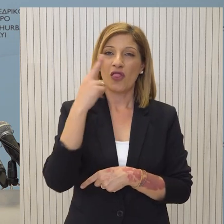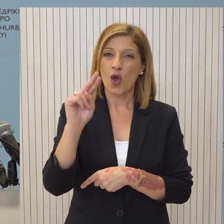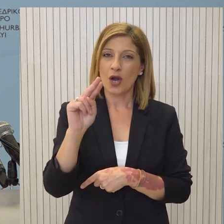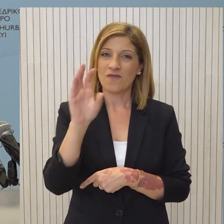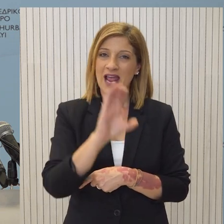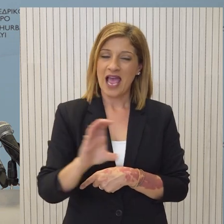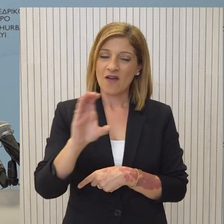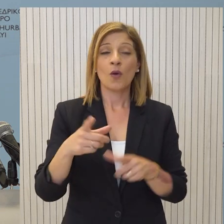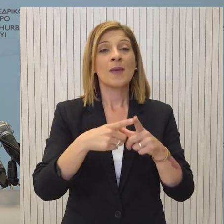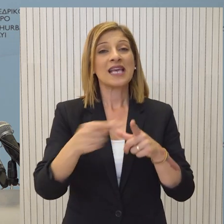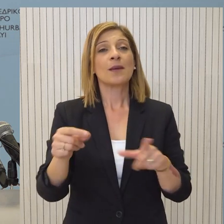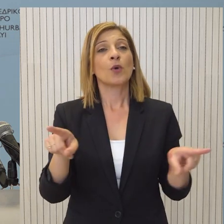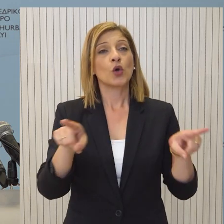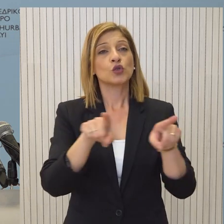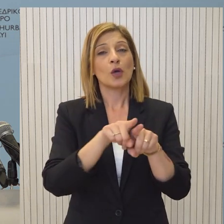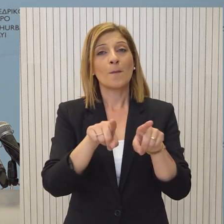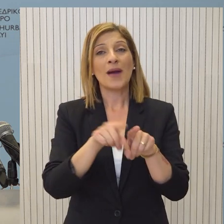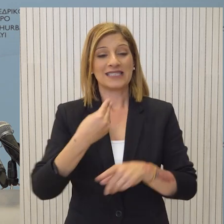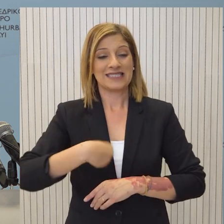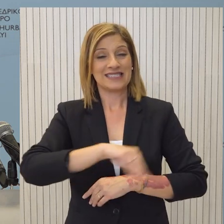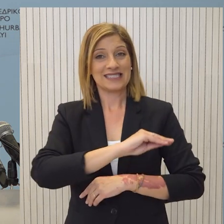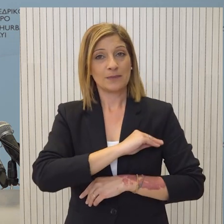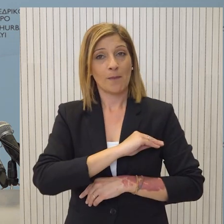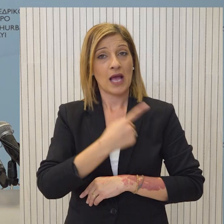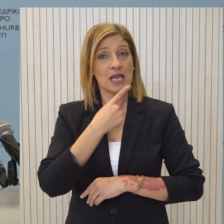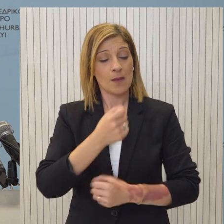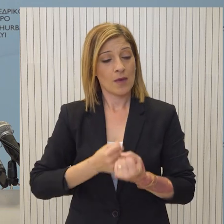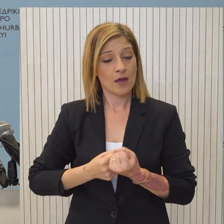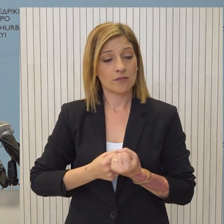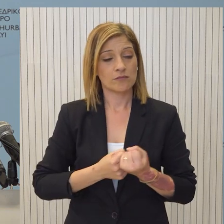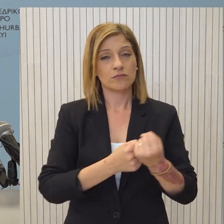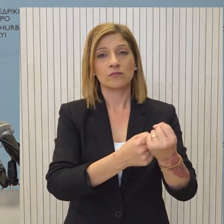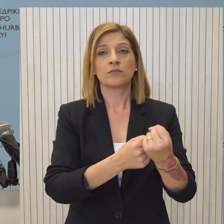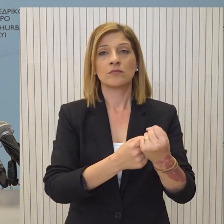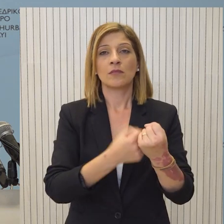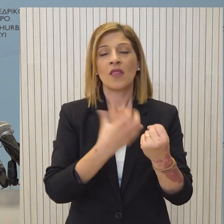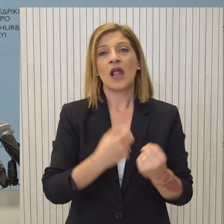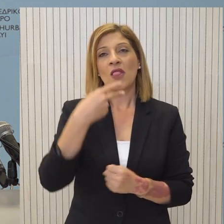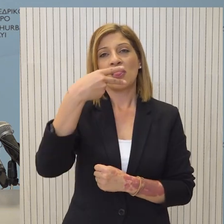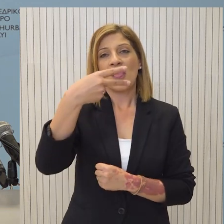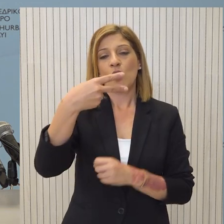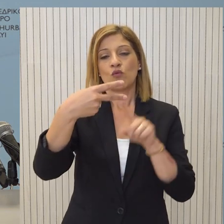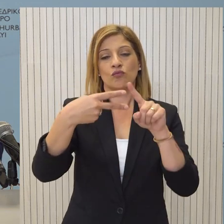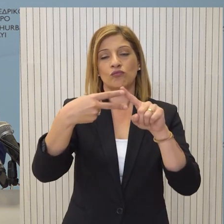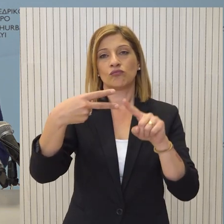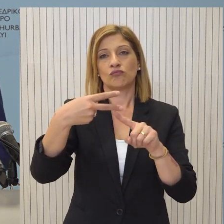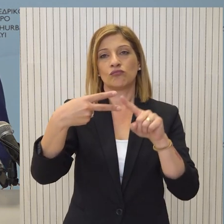Κυπριακή Δημοκρατία μαζί με την Ισπανική Προεδρία στήριξε τη συμπερίληψη των εξής δύο δικλείδων ασφαλείας υπέρ των δημοσιογράφων. Το